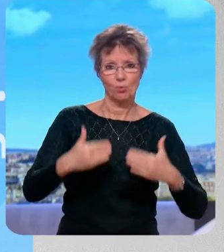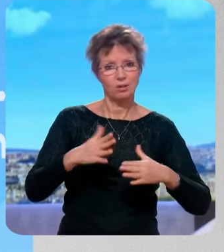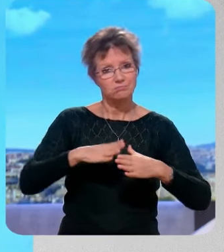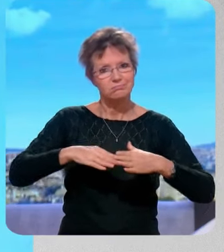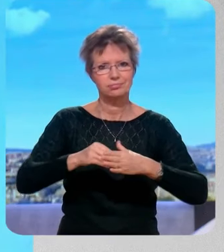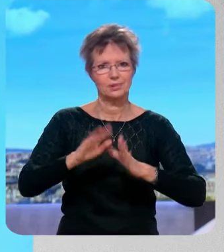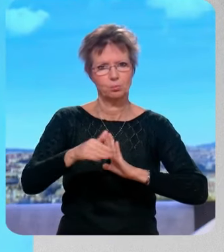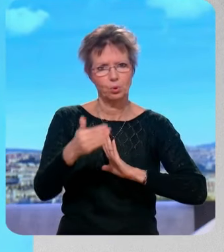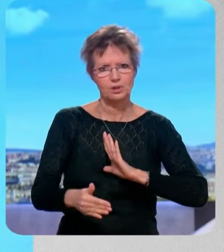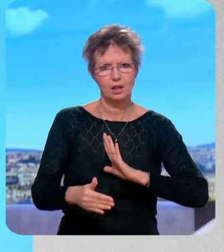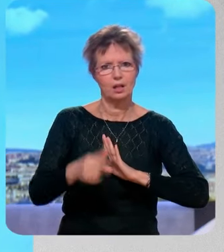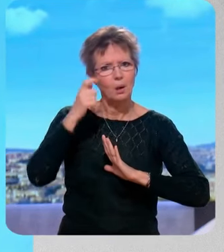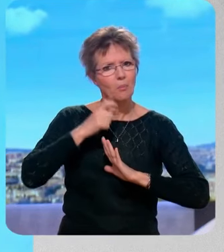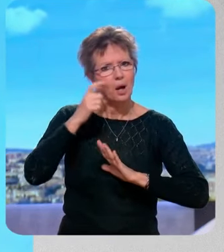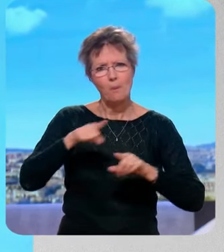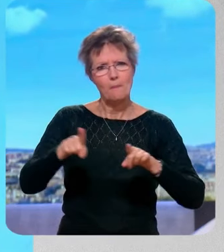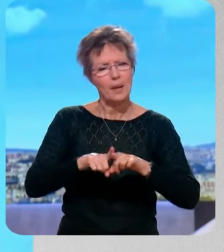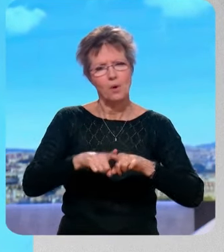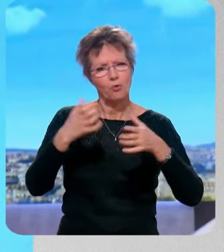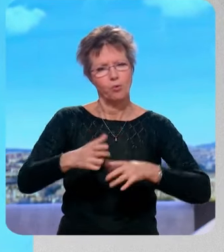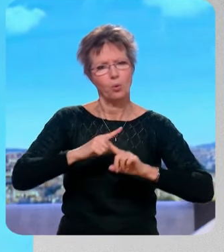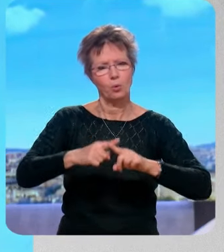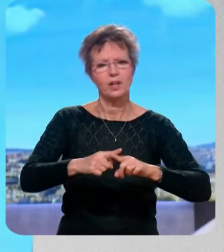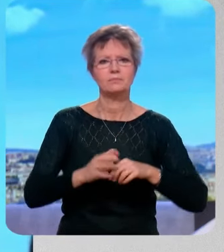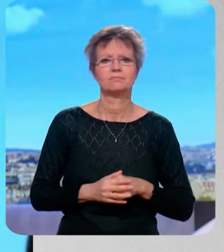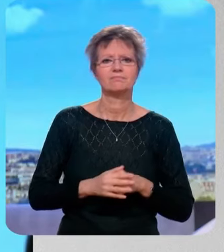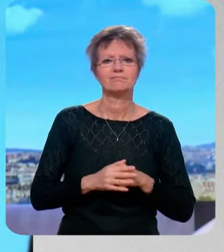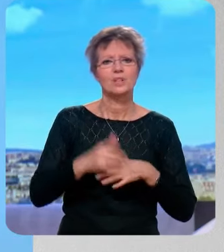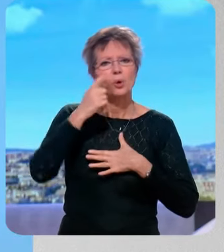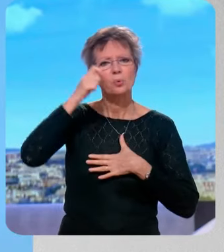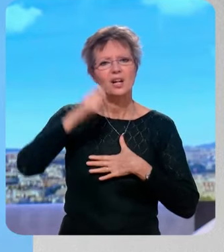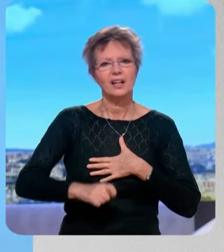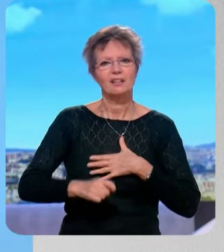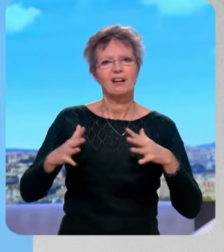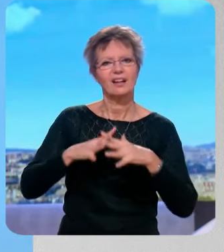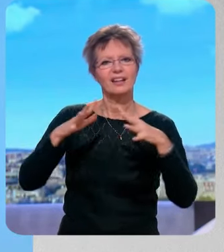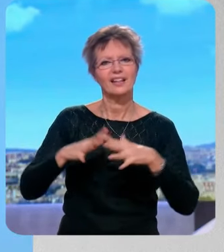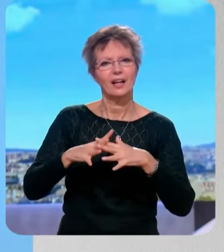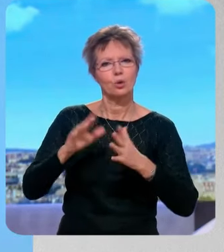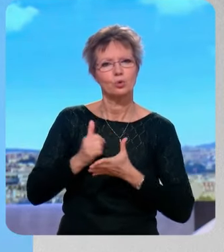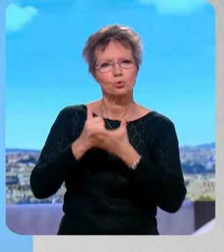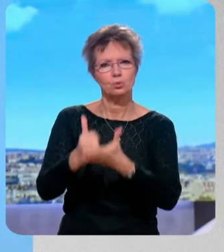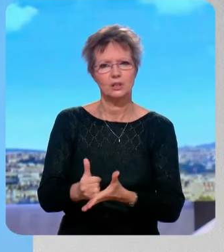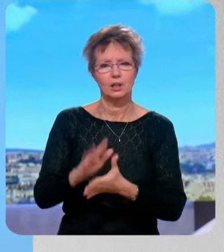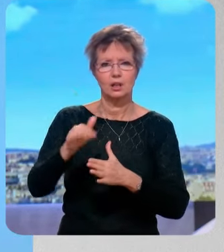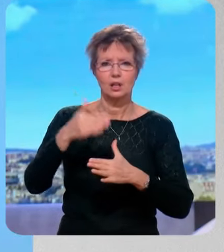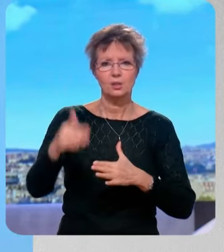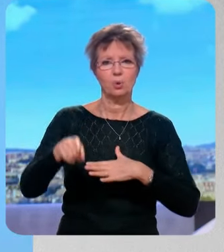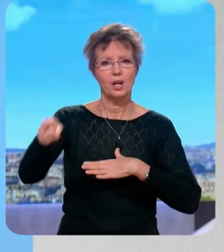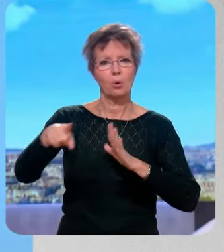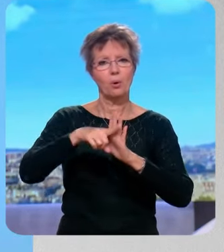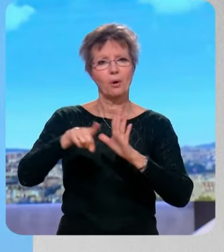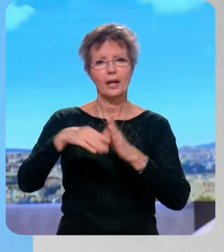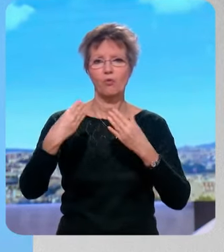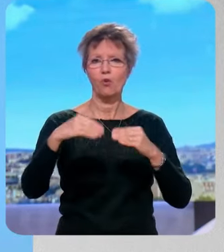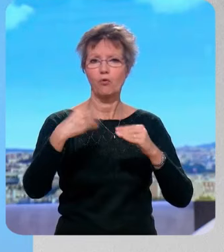et le Président de la République appuiera toutes ses forces sur ce sujet. – Vous évoquiez l'Ukraine pour soutenir l'effort de guerre en Ukraine, on a accordé aux Ukrainiens des règles d'exportation très favorables, dont l